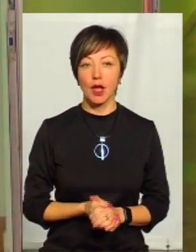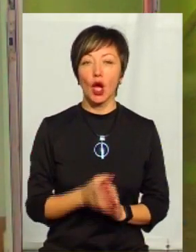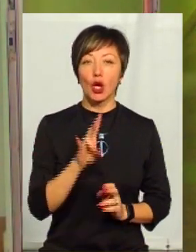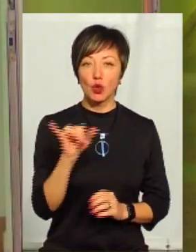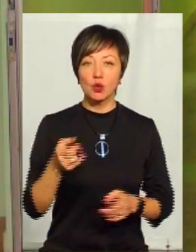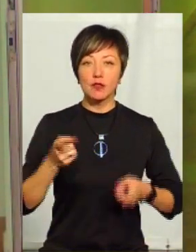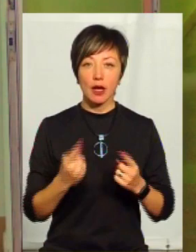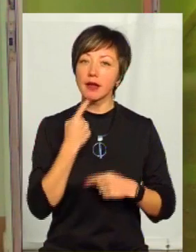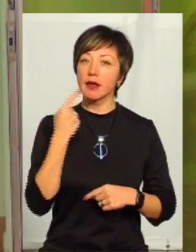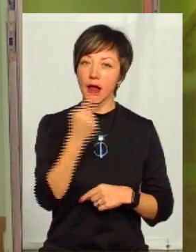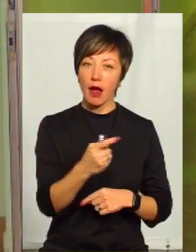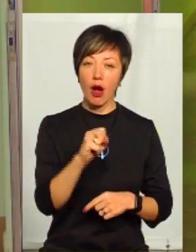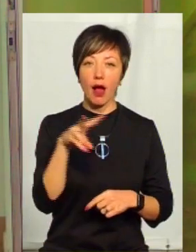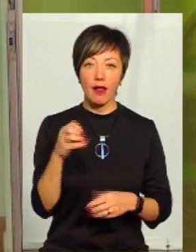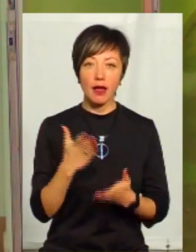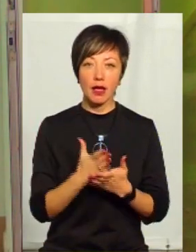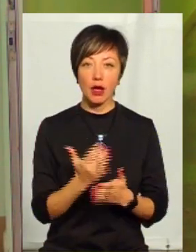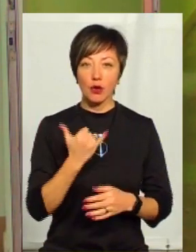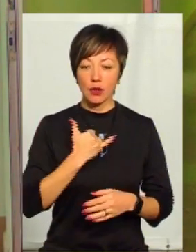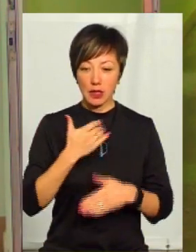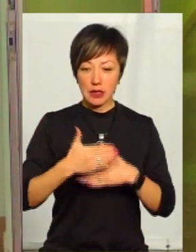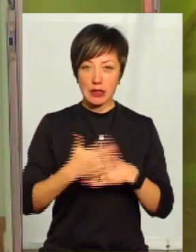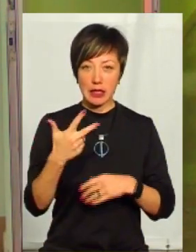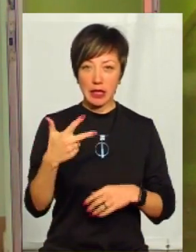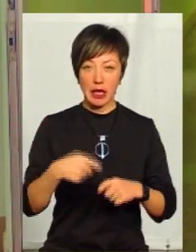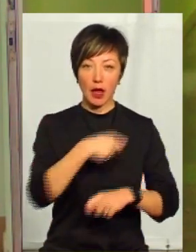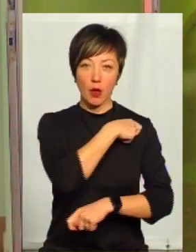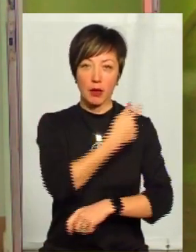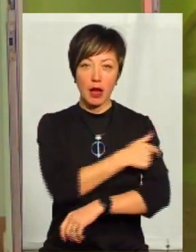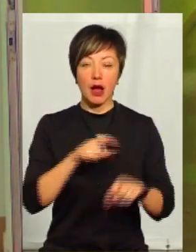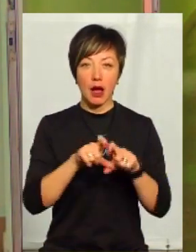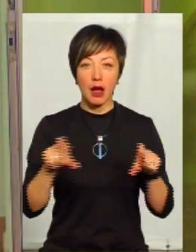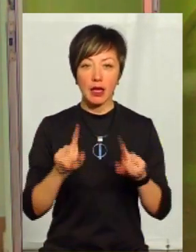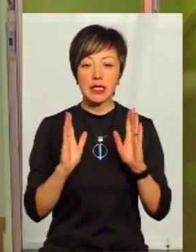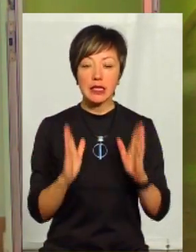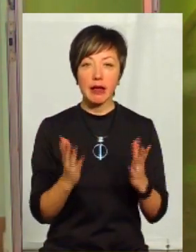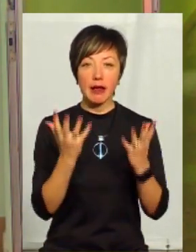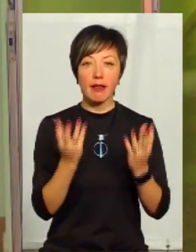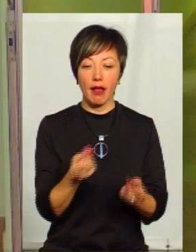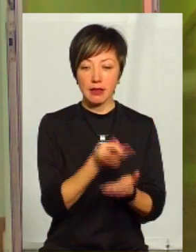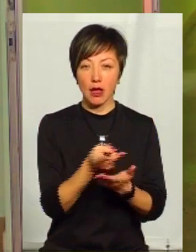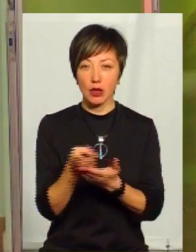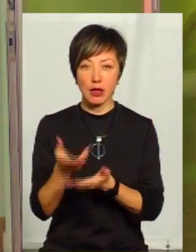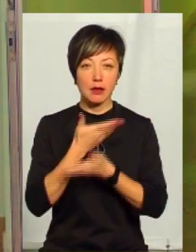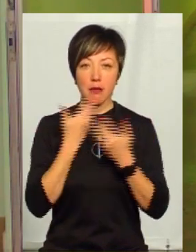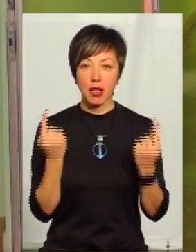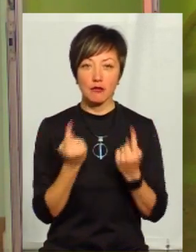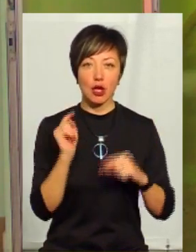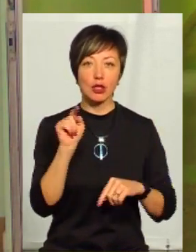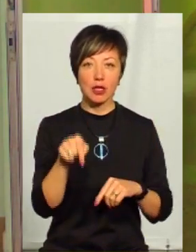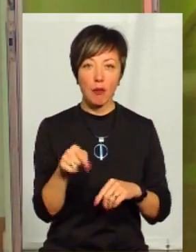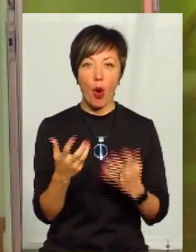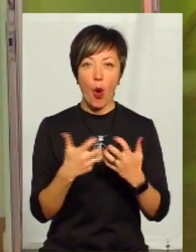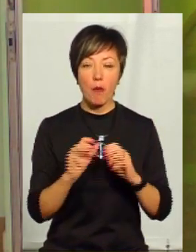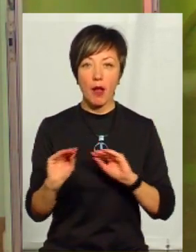Звичайно, далеко, але є ще в нас за три кілометри лікарня. Ту лікарня, там тільки денний стаціонар і немає, звичайно, того